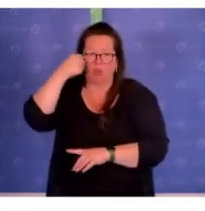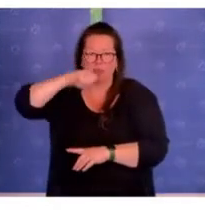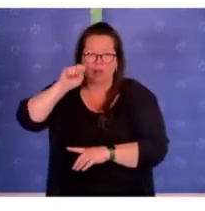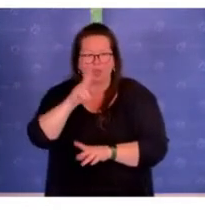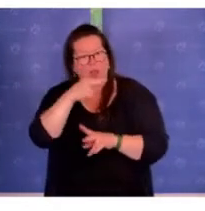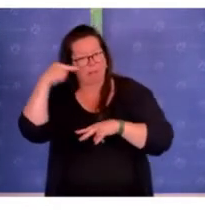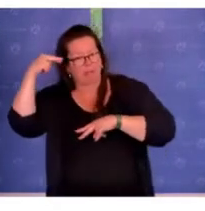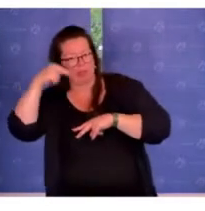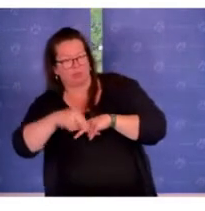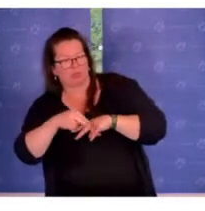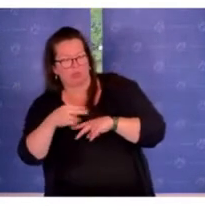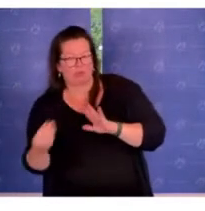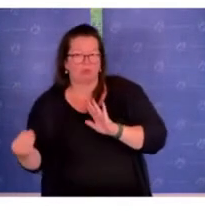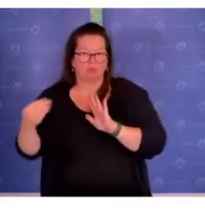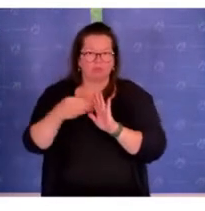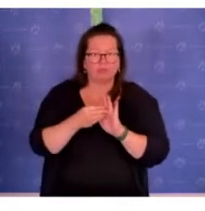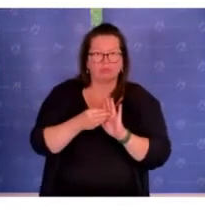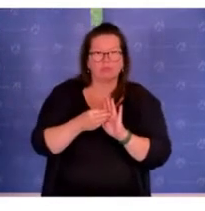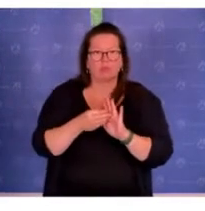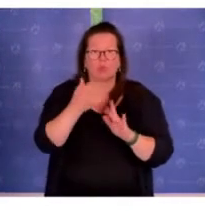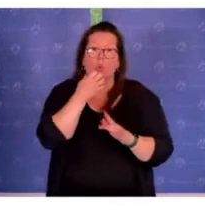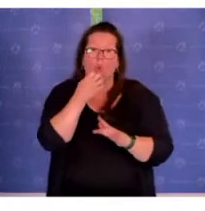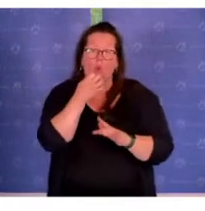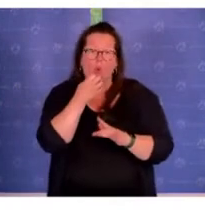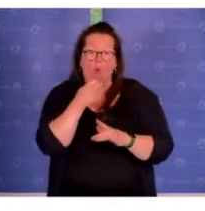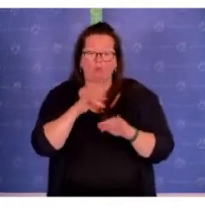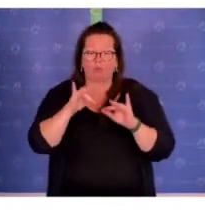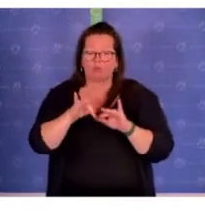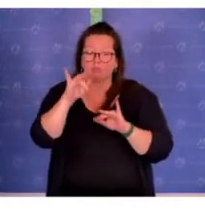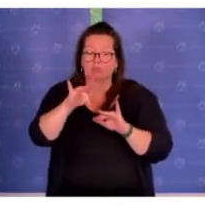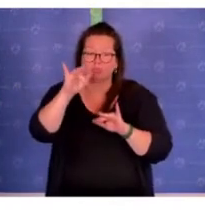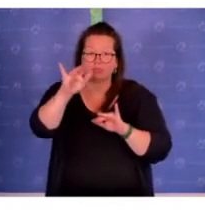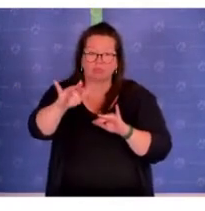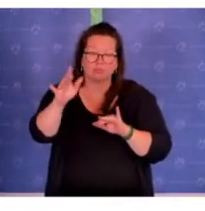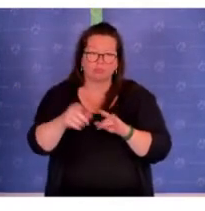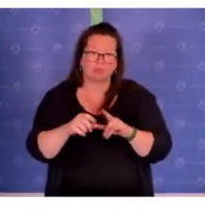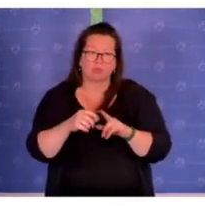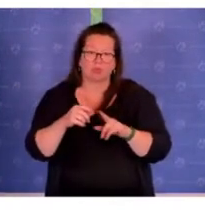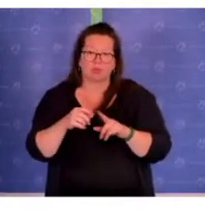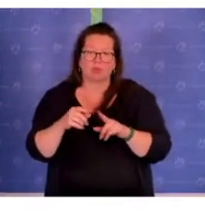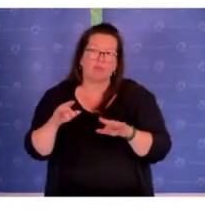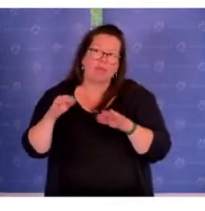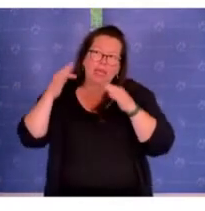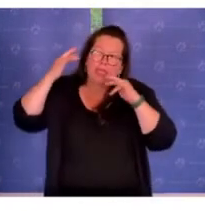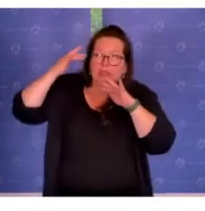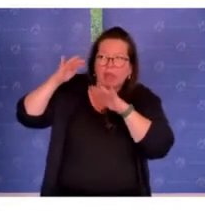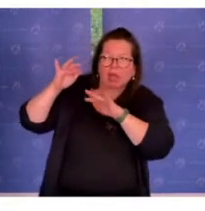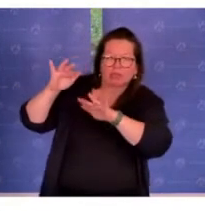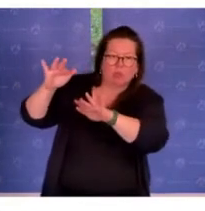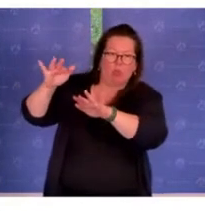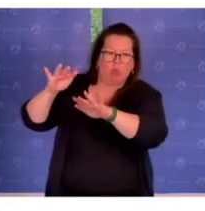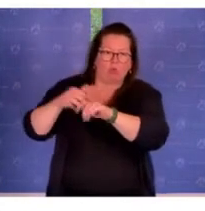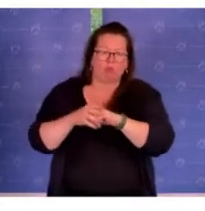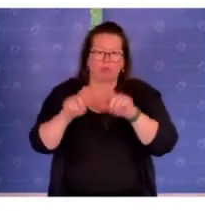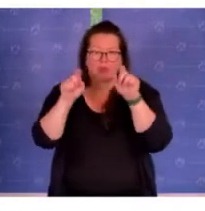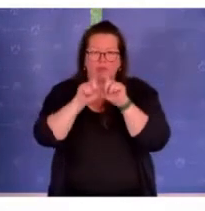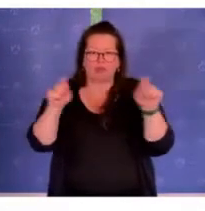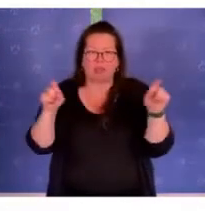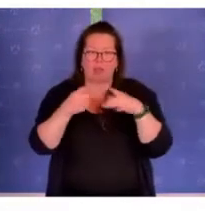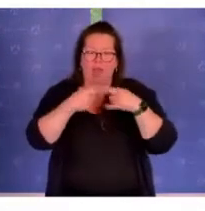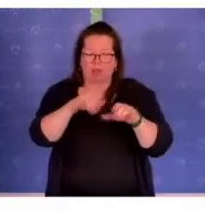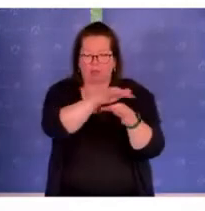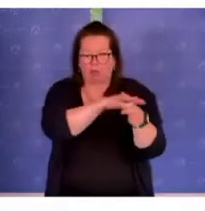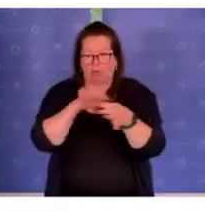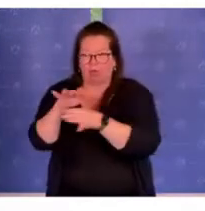Perspektive beizusteuern habe und hoffe, dass es hier und da die eine oder andere Inspiration gibt, das Thema auch in anderen